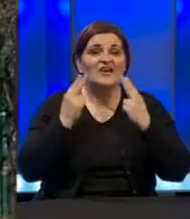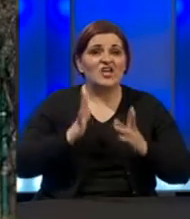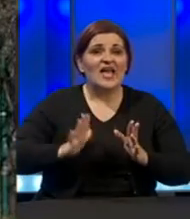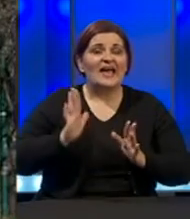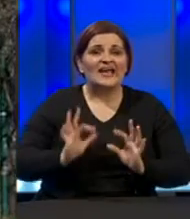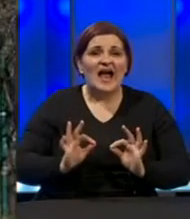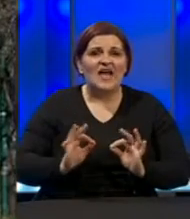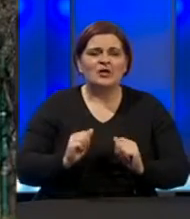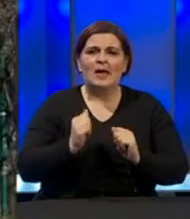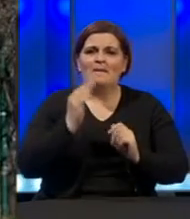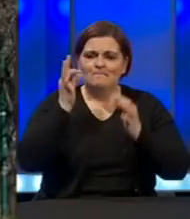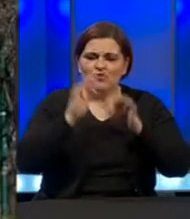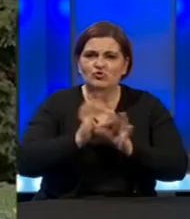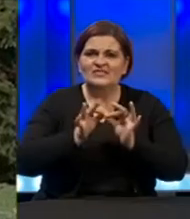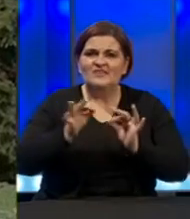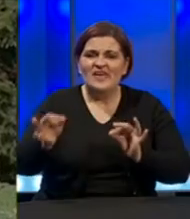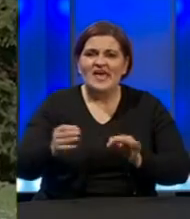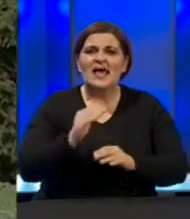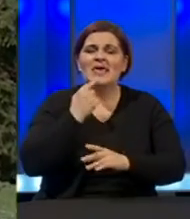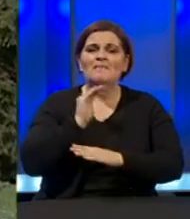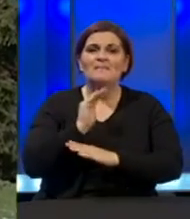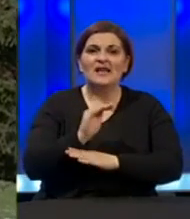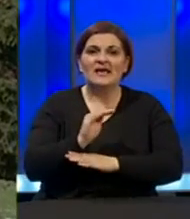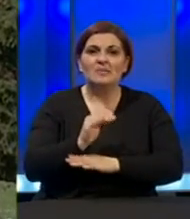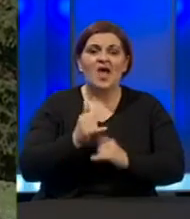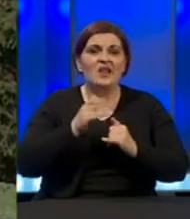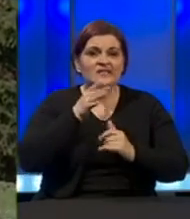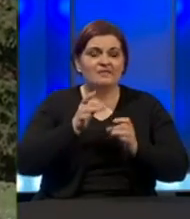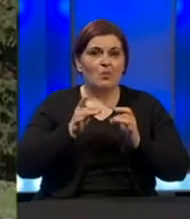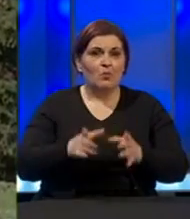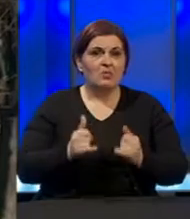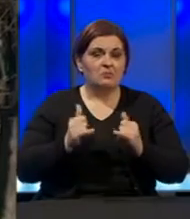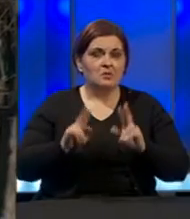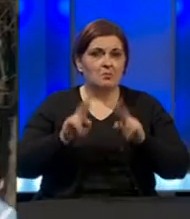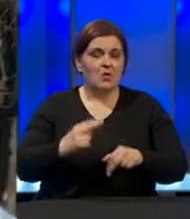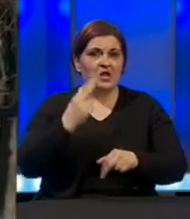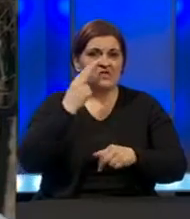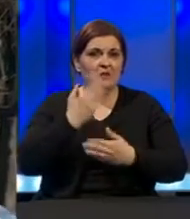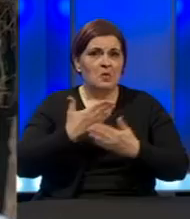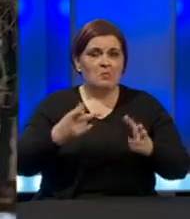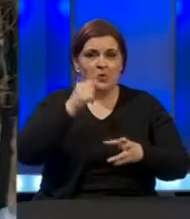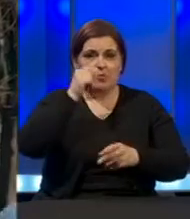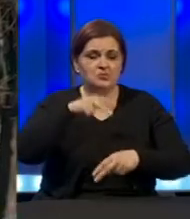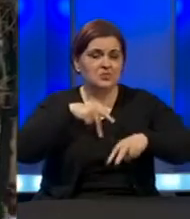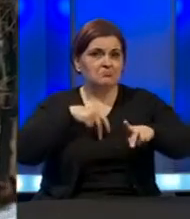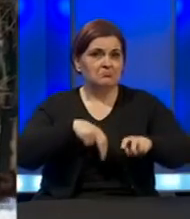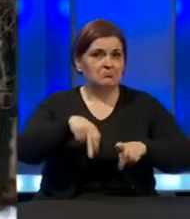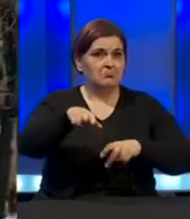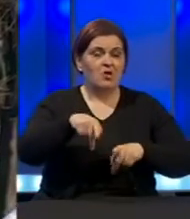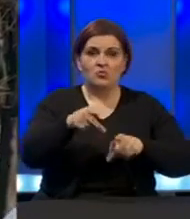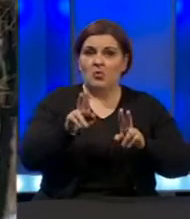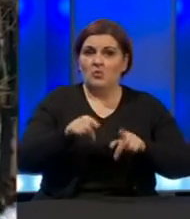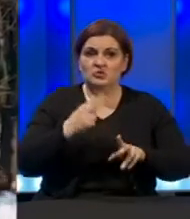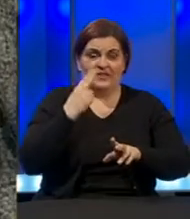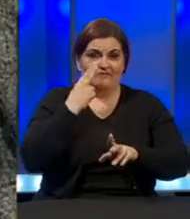građani pridržavaju svih mjera i preporuka. Na Sarajevskim ulicama danas smo mogli vidjeti veliki broj ljudi, a prepostavljam da to